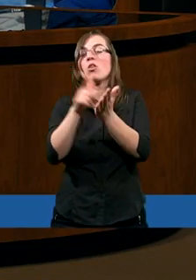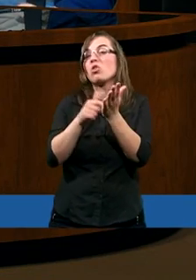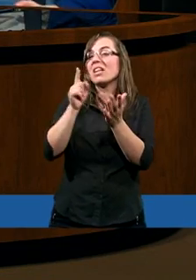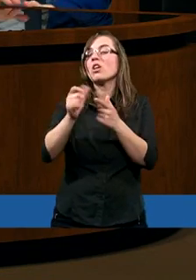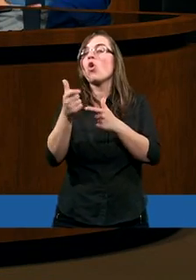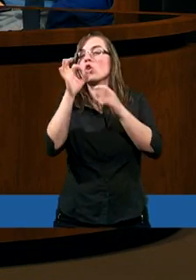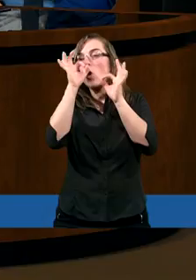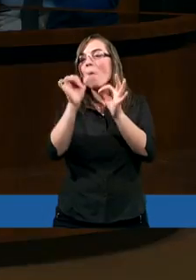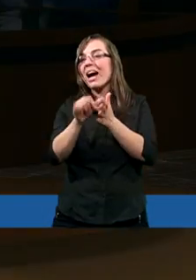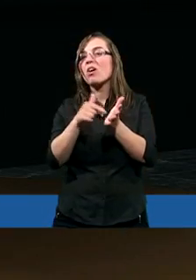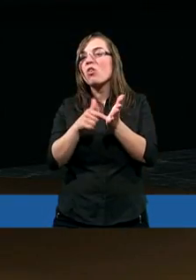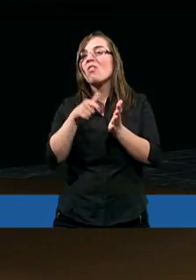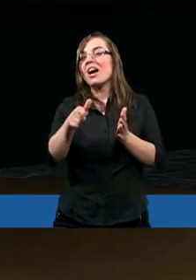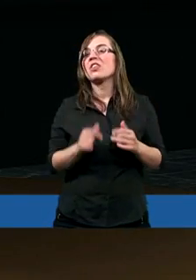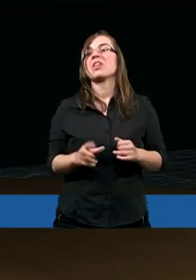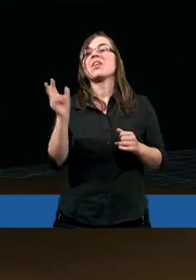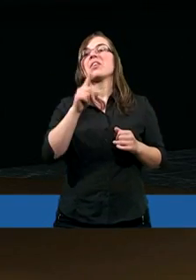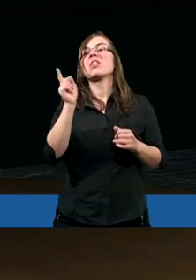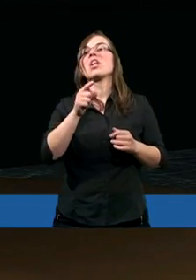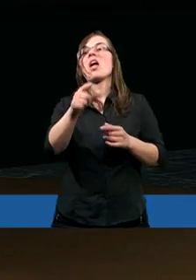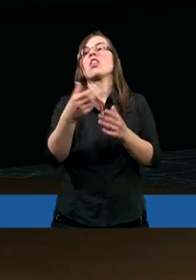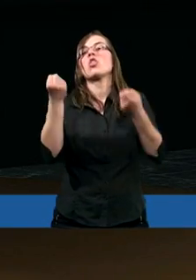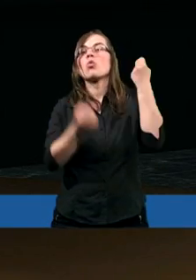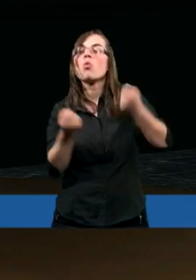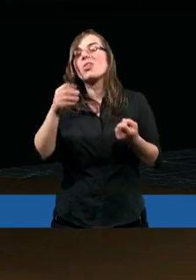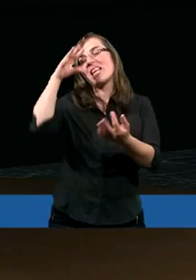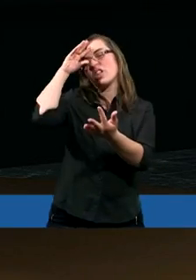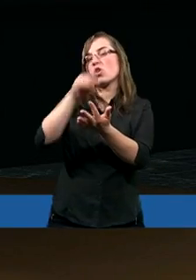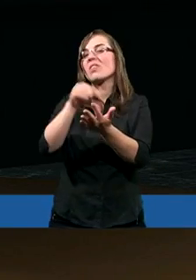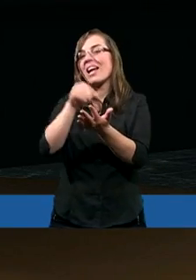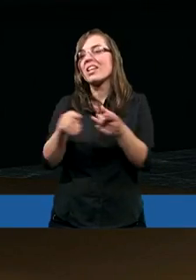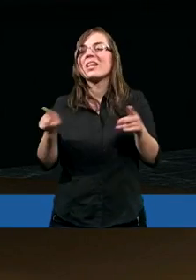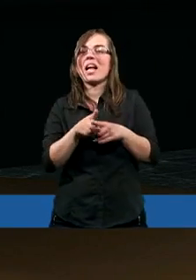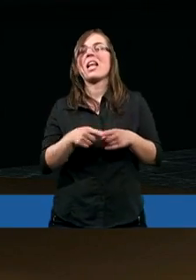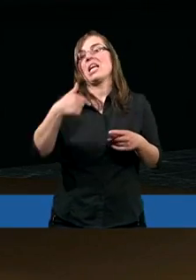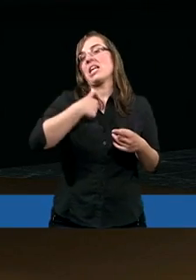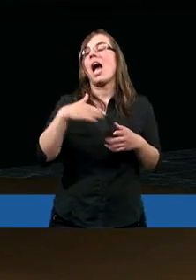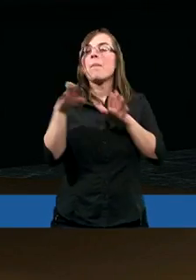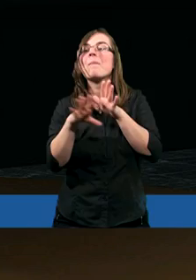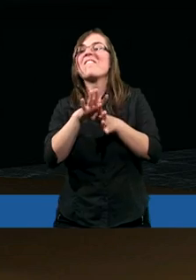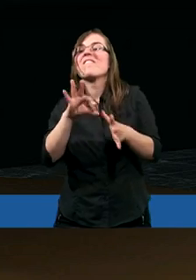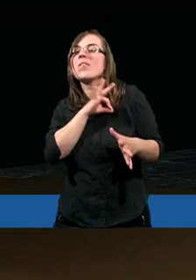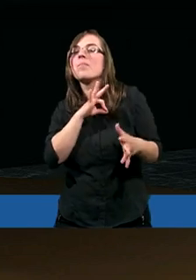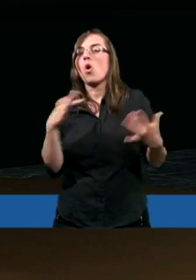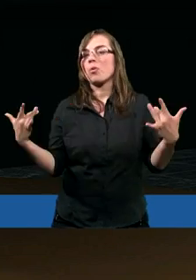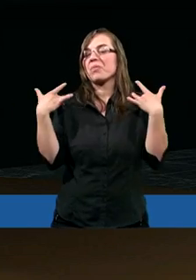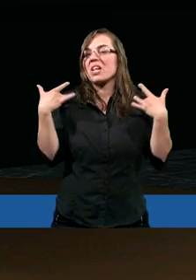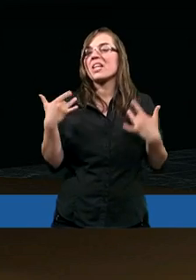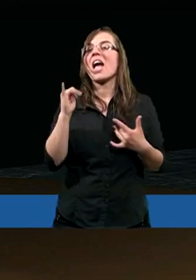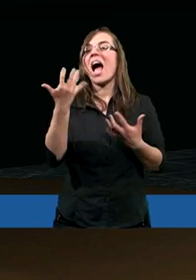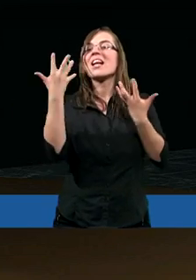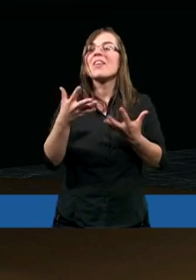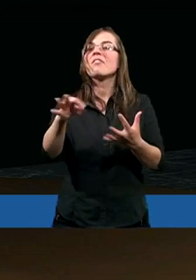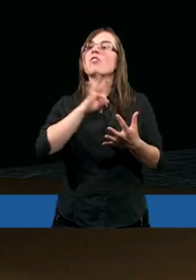dobrego. Bo popatrzcie, najwięcej się uczyłem przez takie trudne doświadczenia. Ja przynajmniej w moim życiu, jak